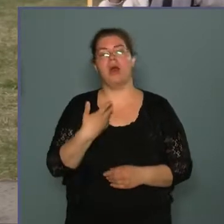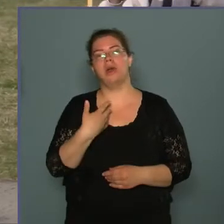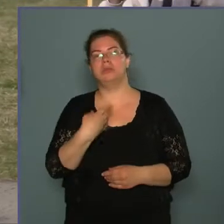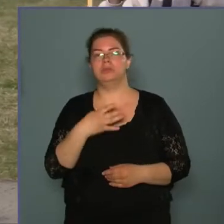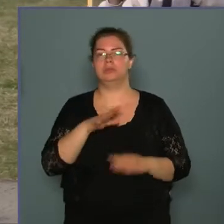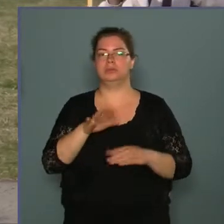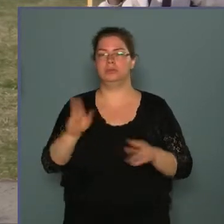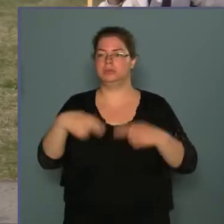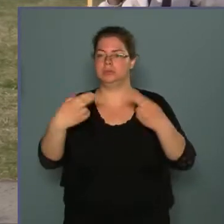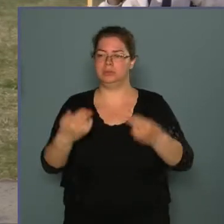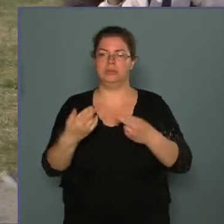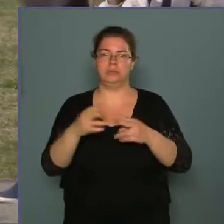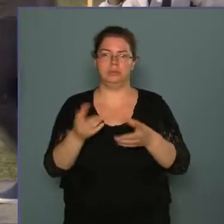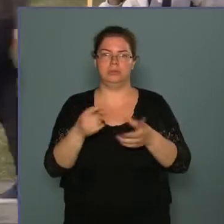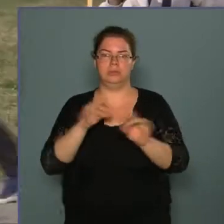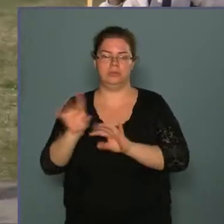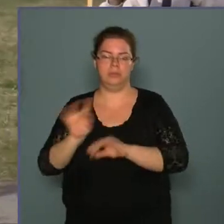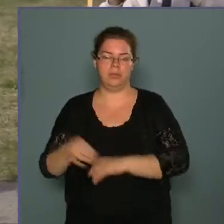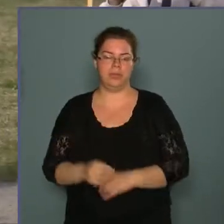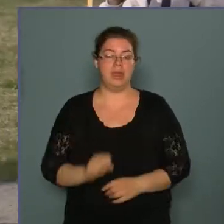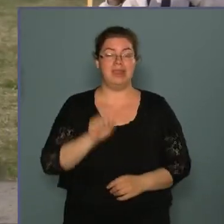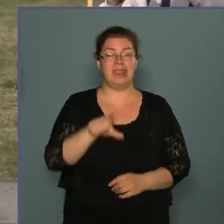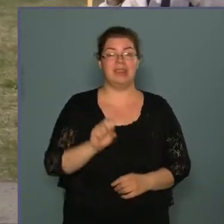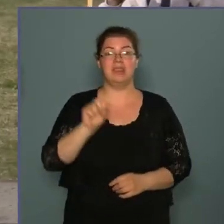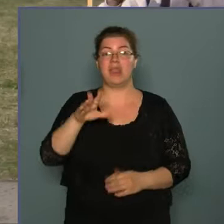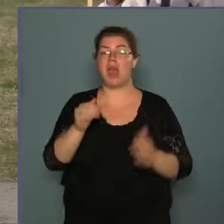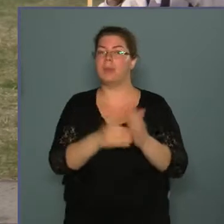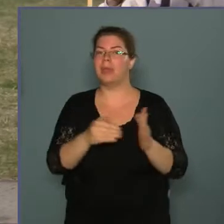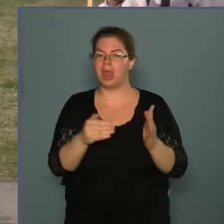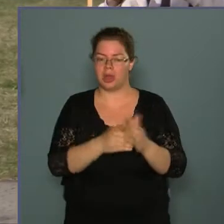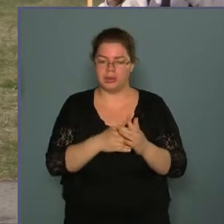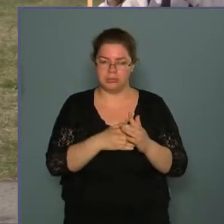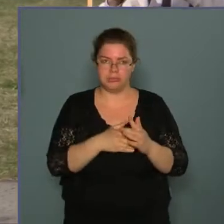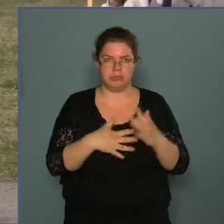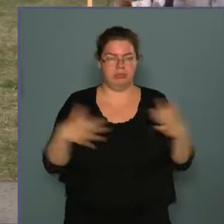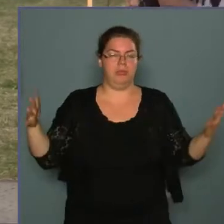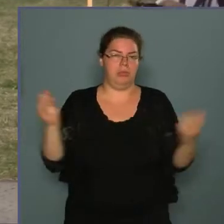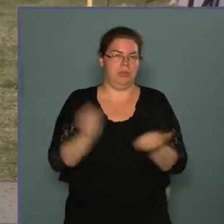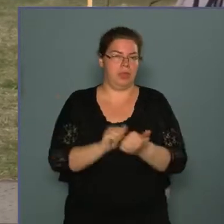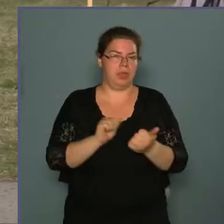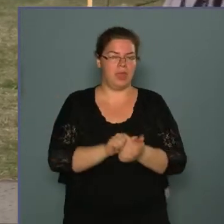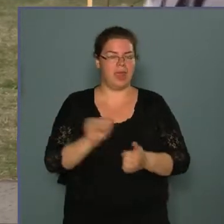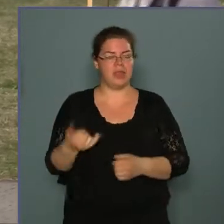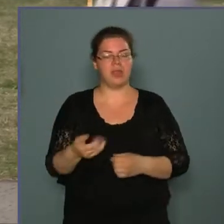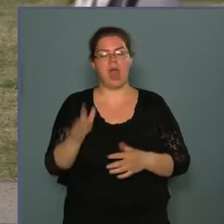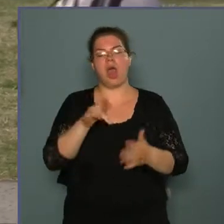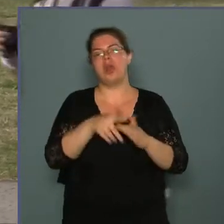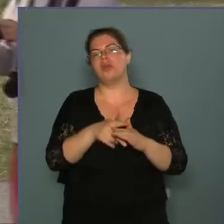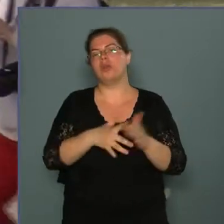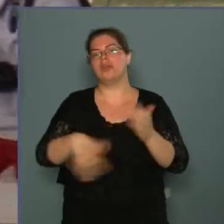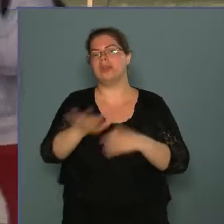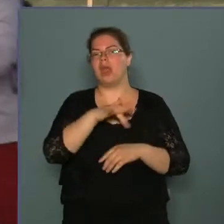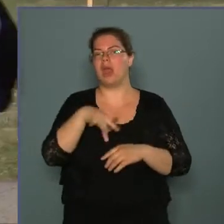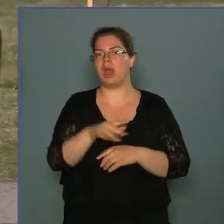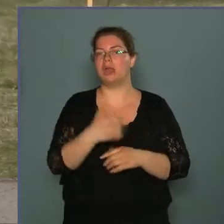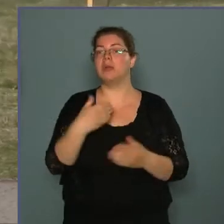A szerző a korszakban született 12-13 ezer, írtózatos szám, köztévi plastikából mintegy